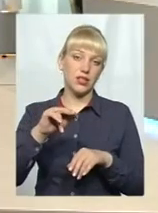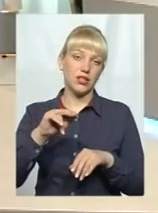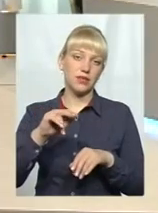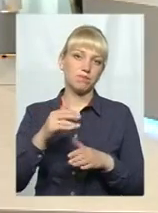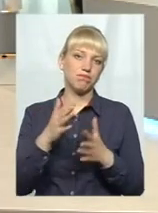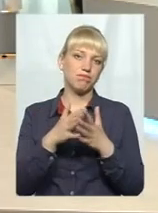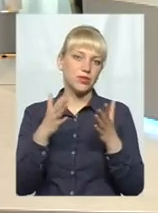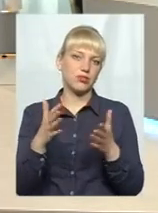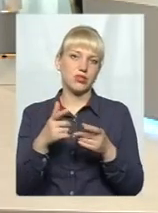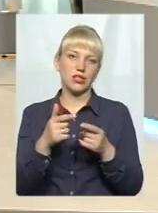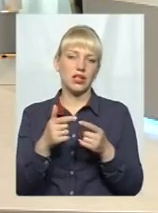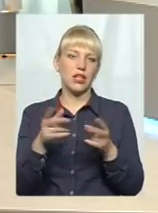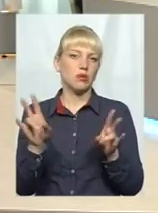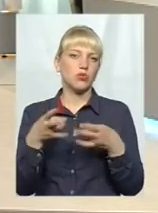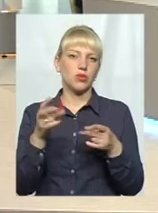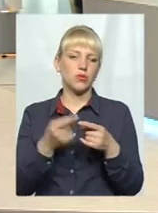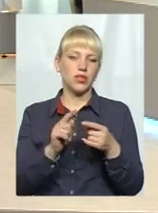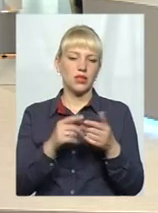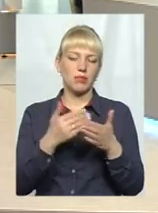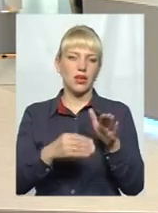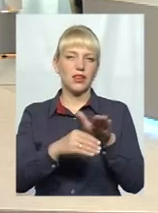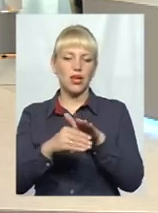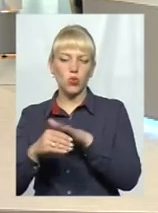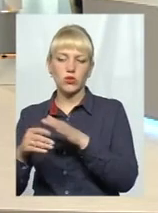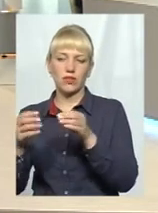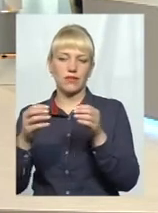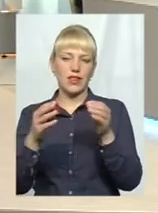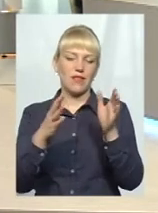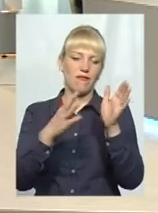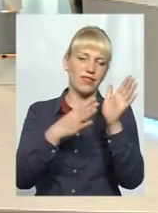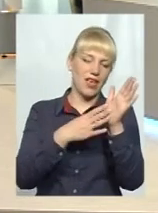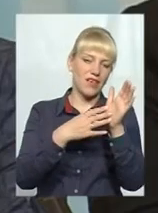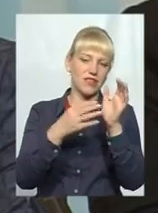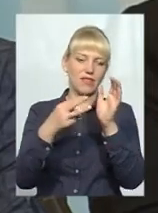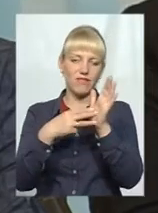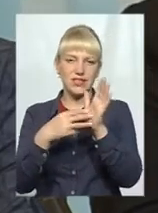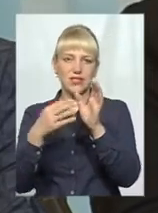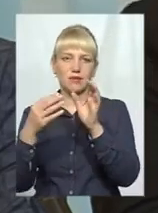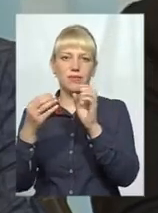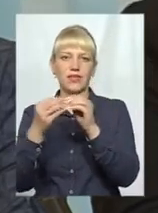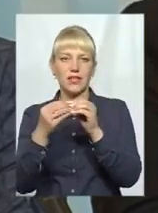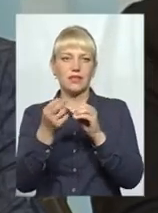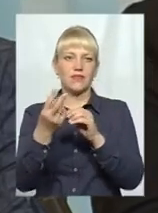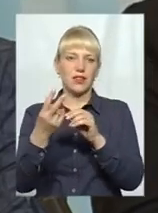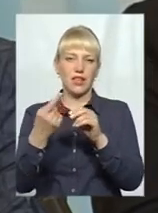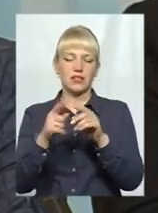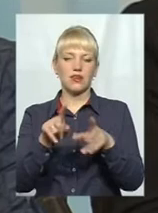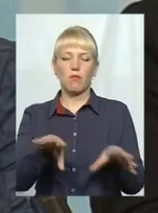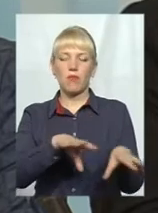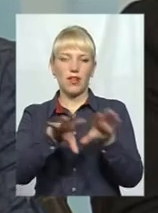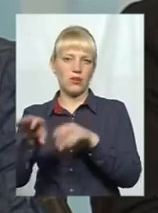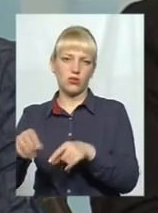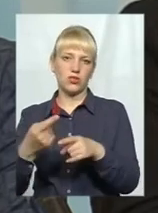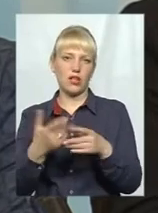звичайно, що недоцільно тих кіосків, які 8, 10 чи 12 в одному ряду, прати їх переносити. Це вже хіба якась буде нагальна потреба